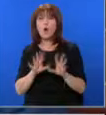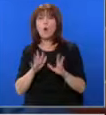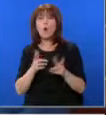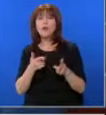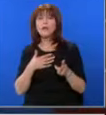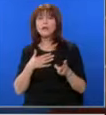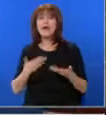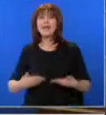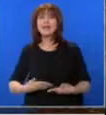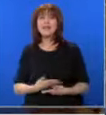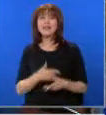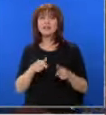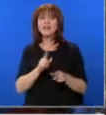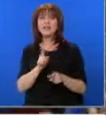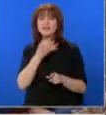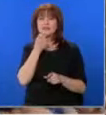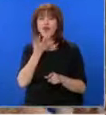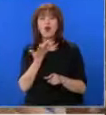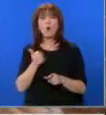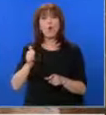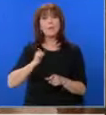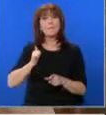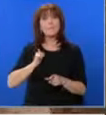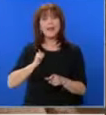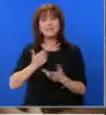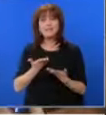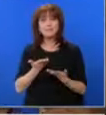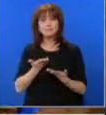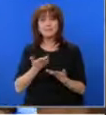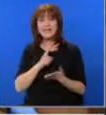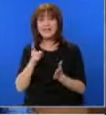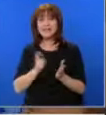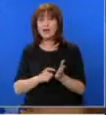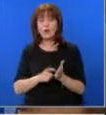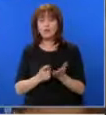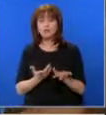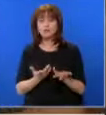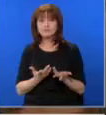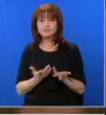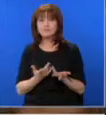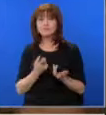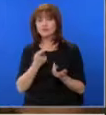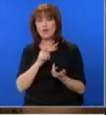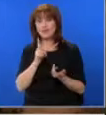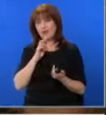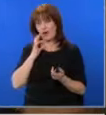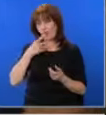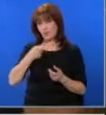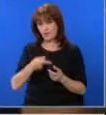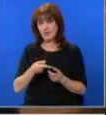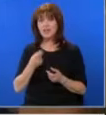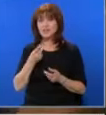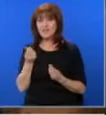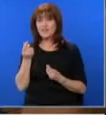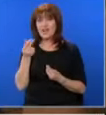да не се случва, господин Василев? Който покровителство канали. Кой е той обаче, Василев не отговори с обяснението, че финансовото